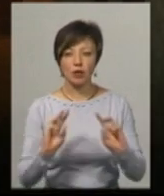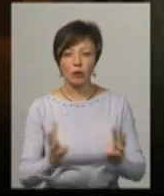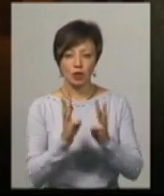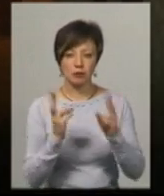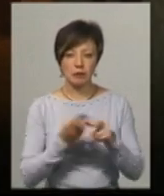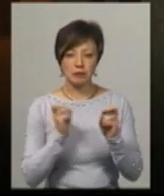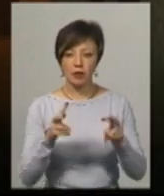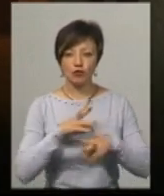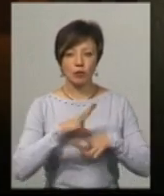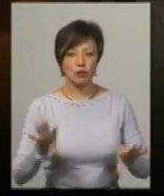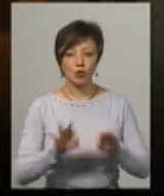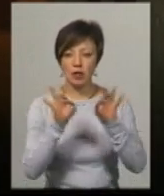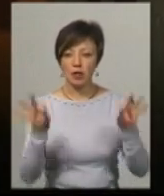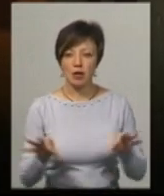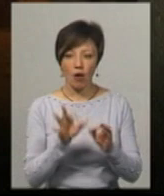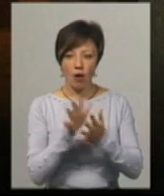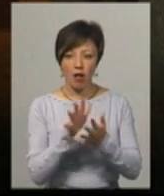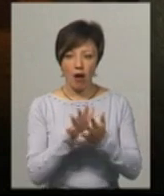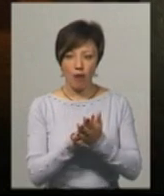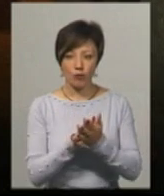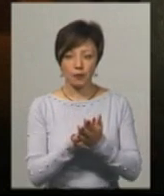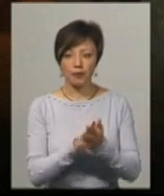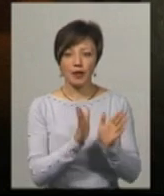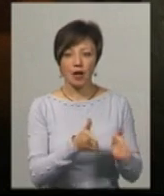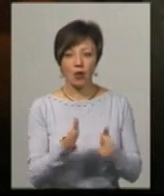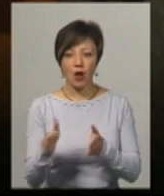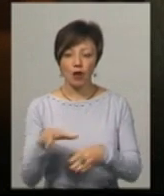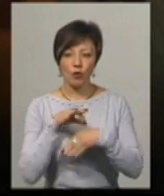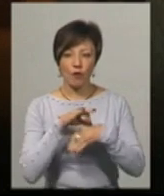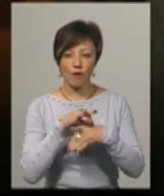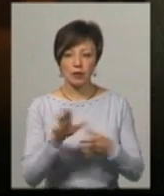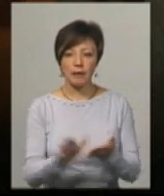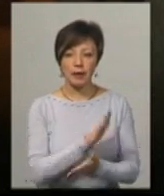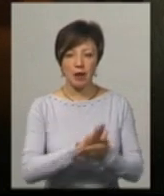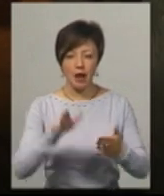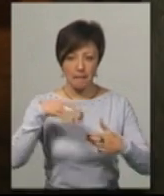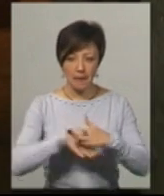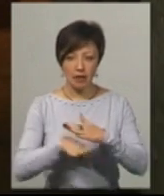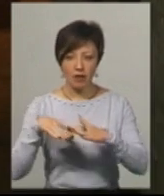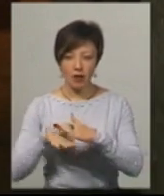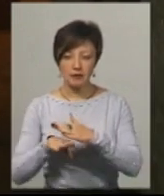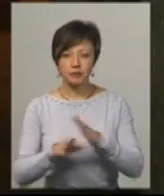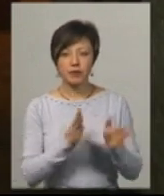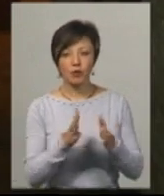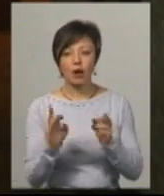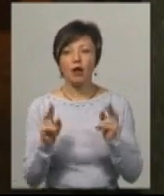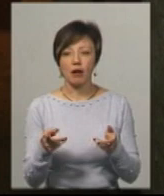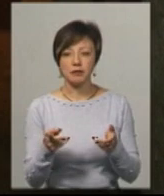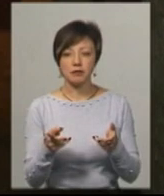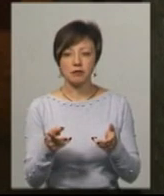безпека, щоб не було ніякого хламу. Регулярно проводиться прибирання підвалів. Регулярно, як,